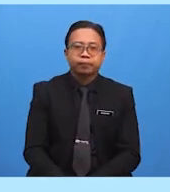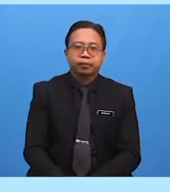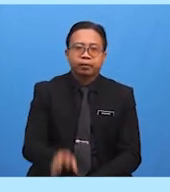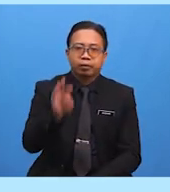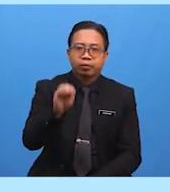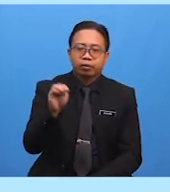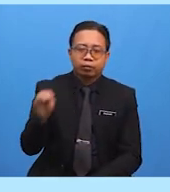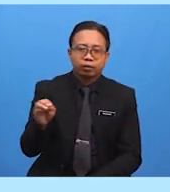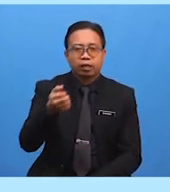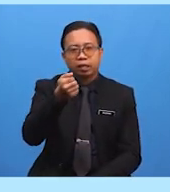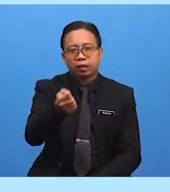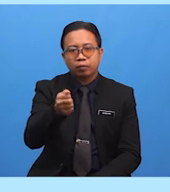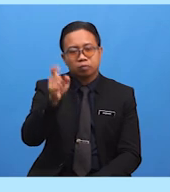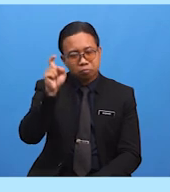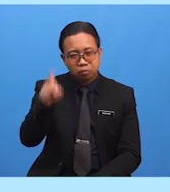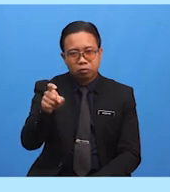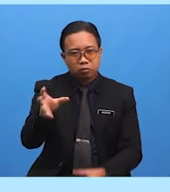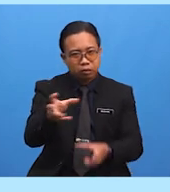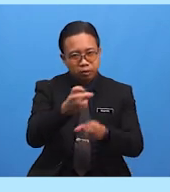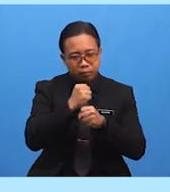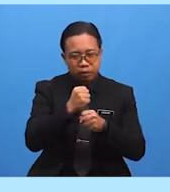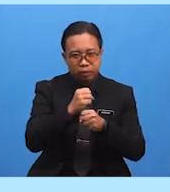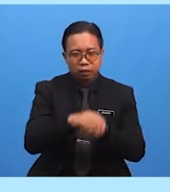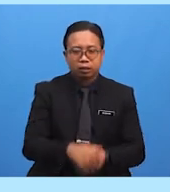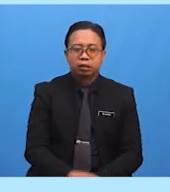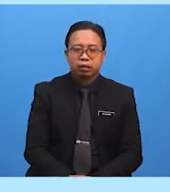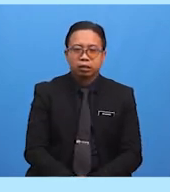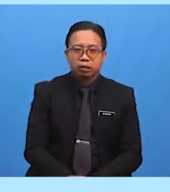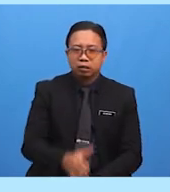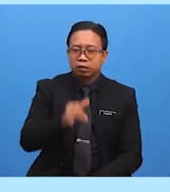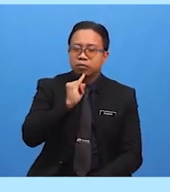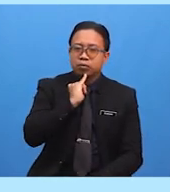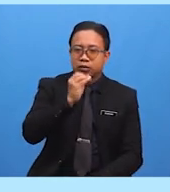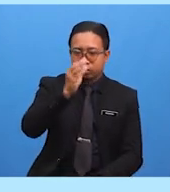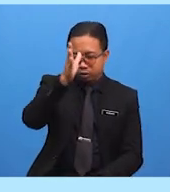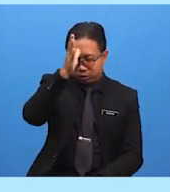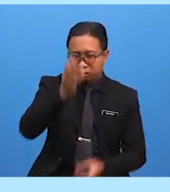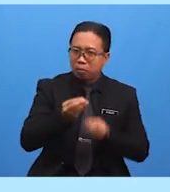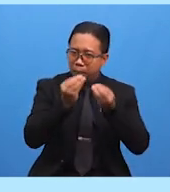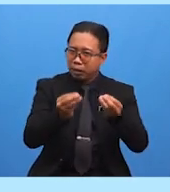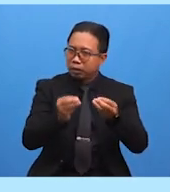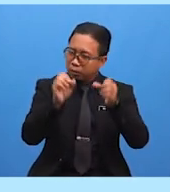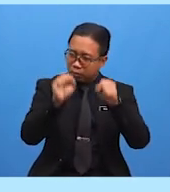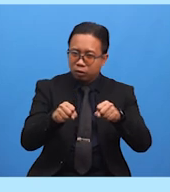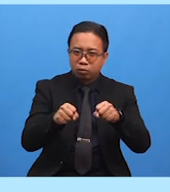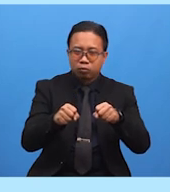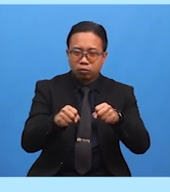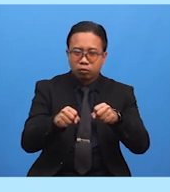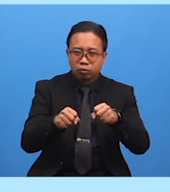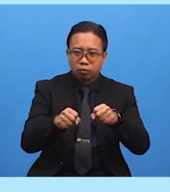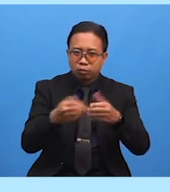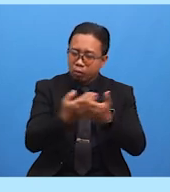Kamu perlu Mendapatkan Keizinan Ibu Bapa Sebelum